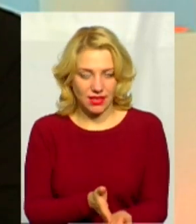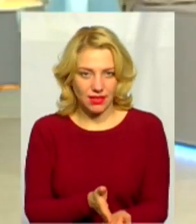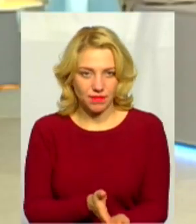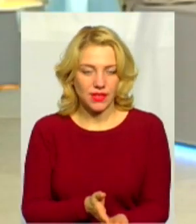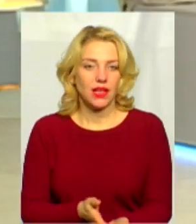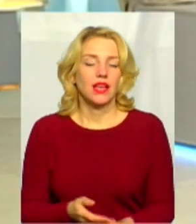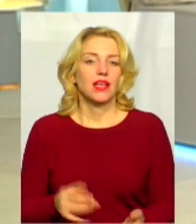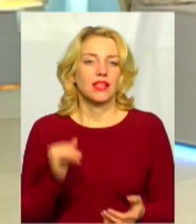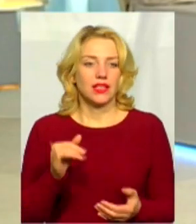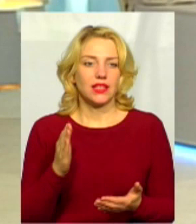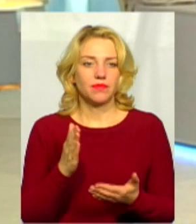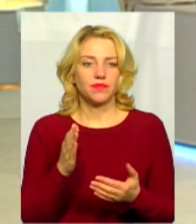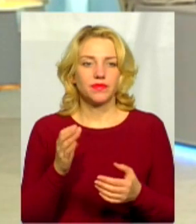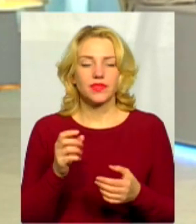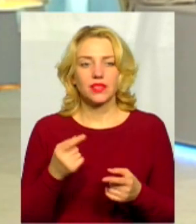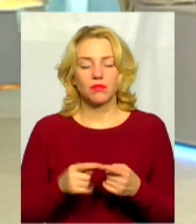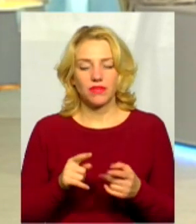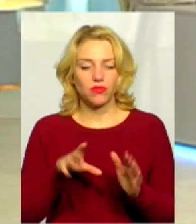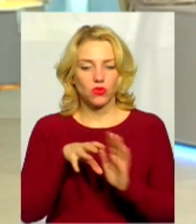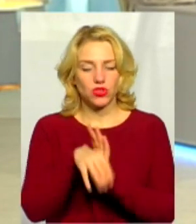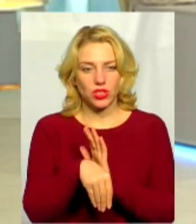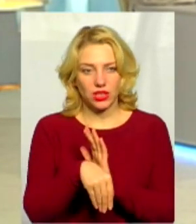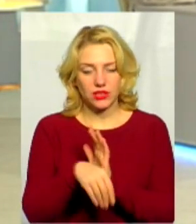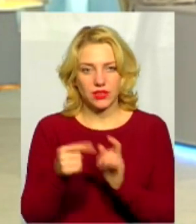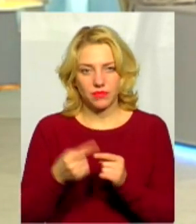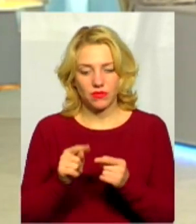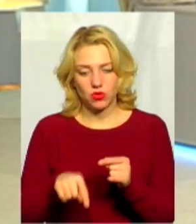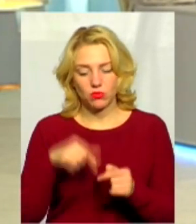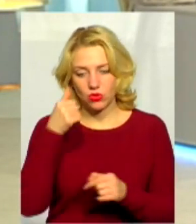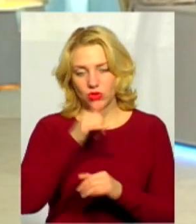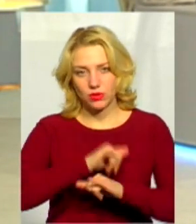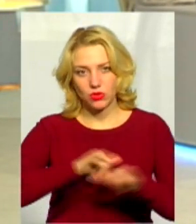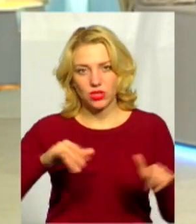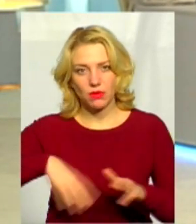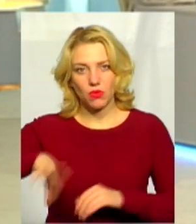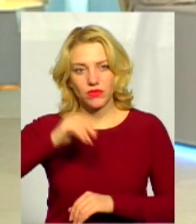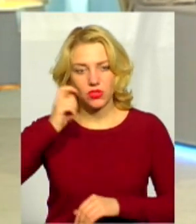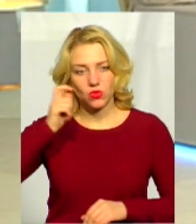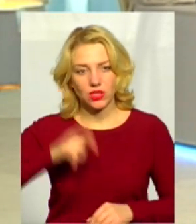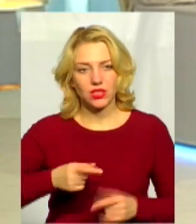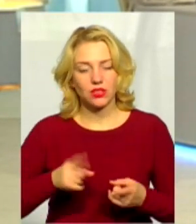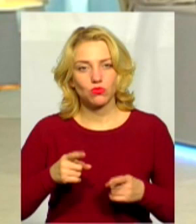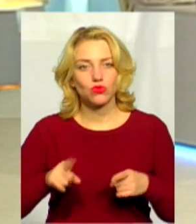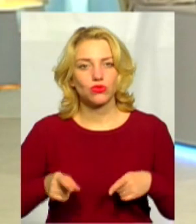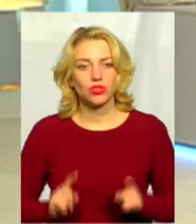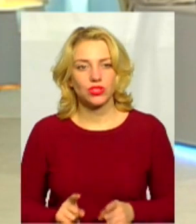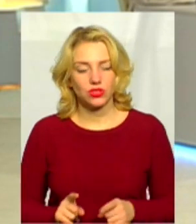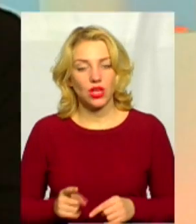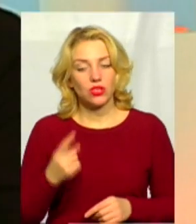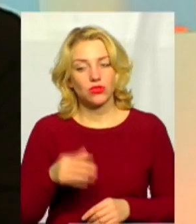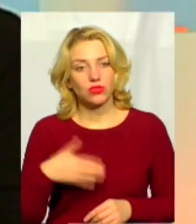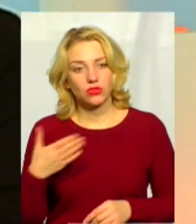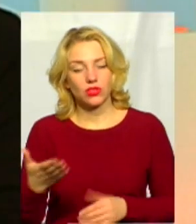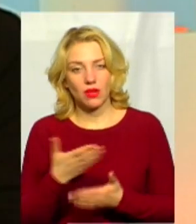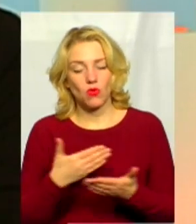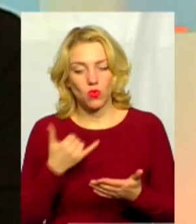Комунальні. Є певне карателі, ми їх описали в методиці. Тобто цю методику поширили по всій Україні, і на її користуються. Тому що, дійсно, з іншої сторони, ми